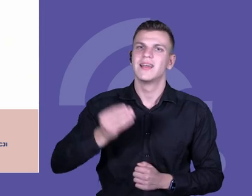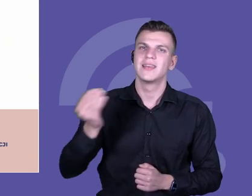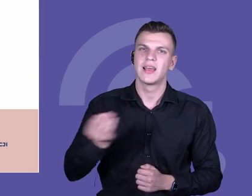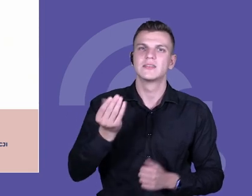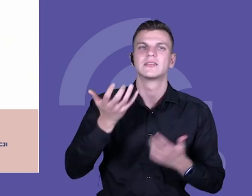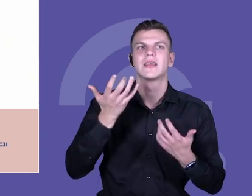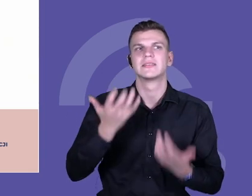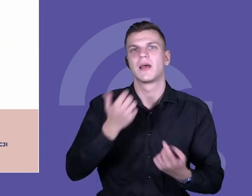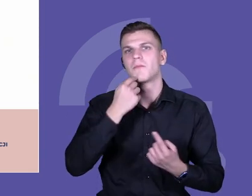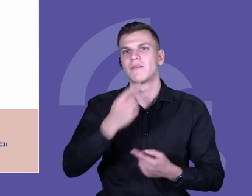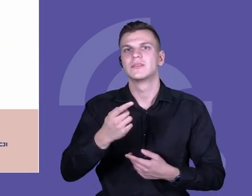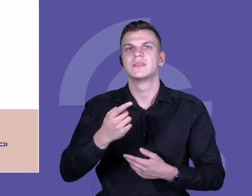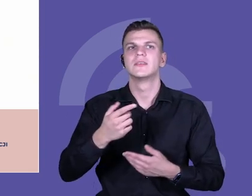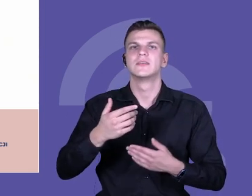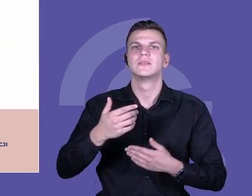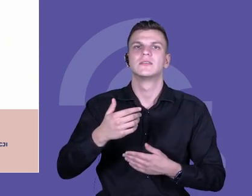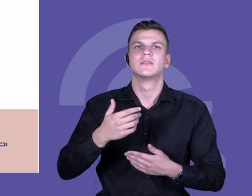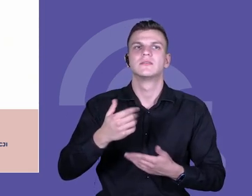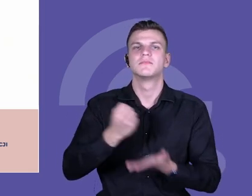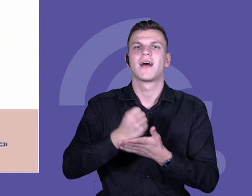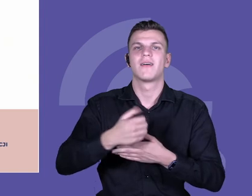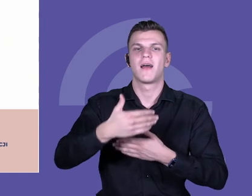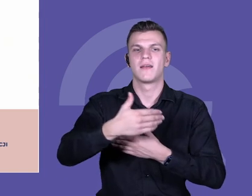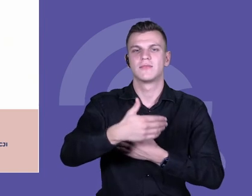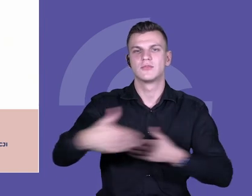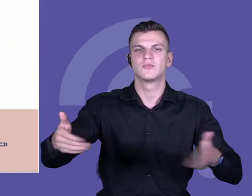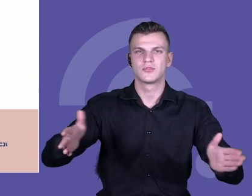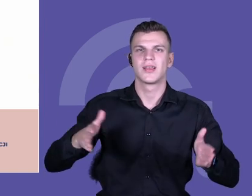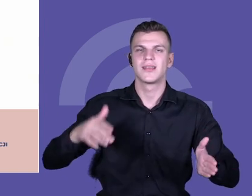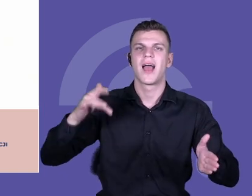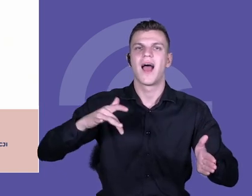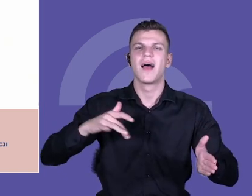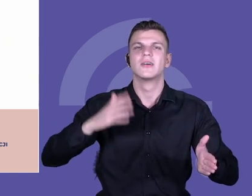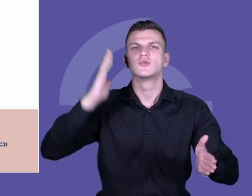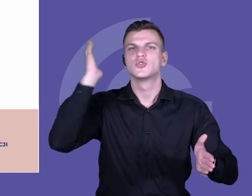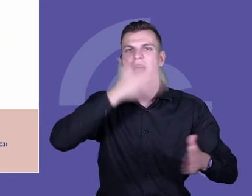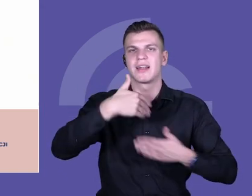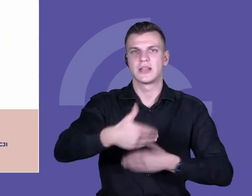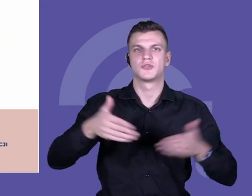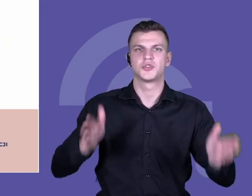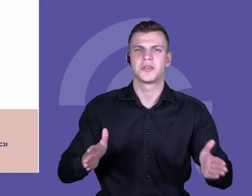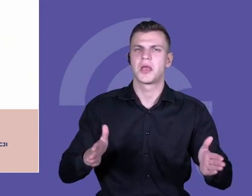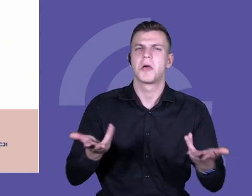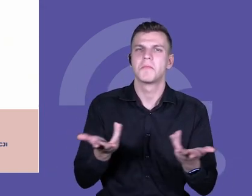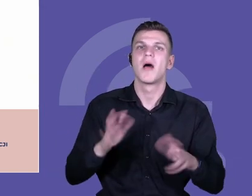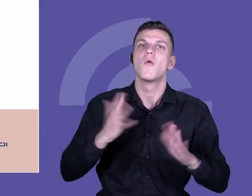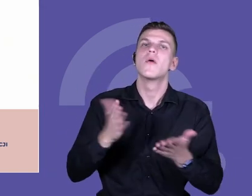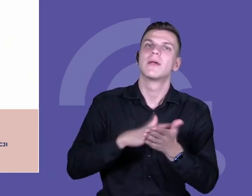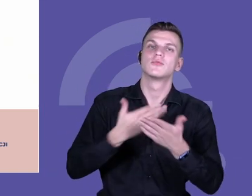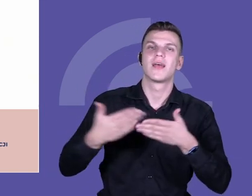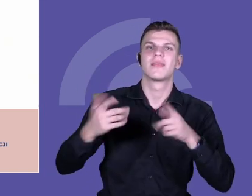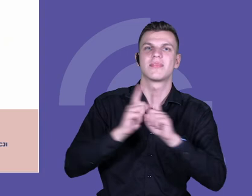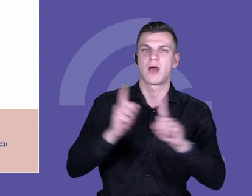czarnej skrzyni, black box. Jeżeli nauczyciele zamykają drzwi, to dzieje się coś, że jest jakieś